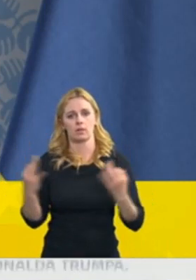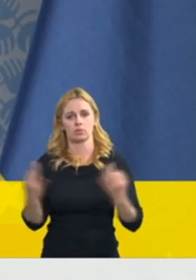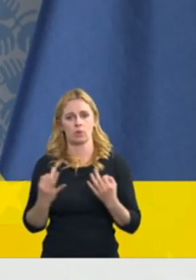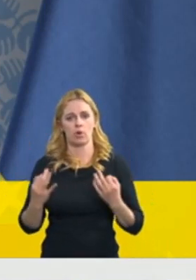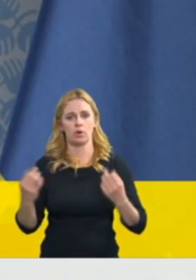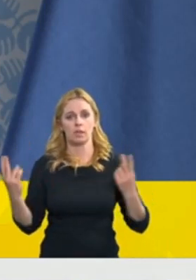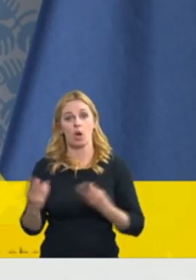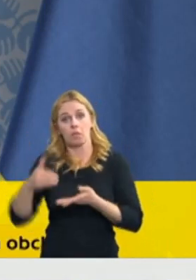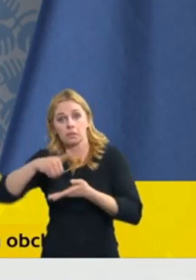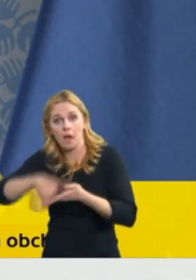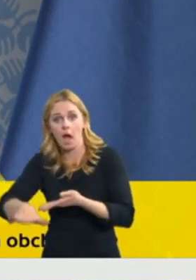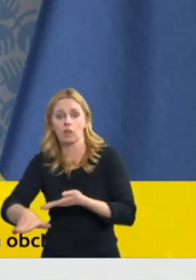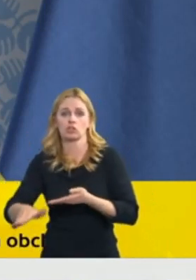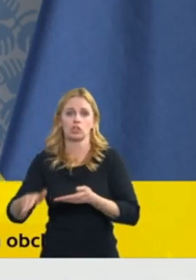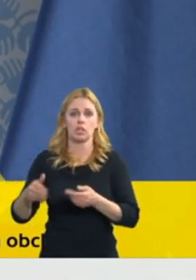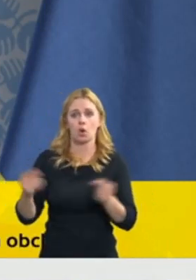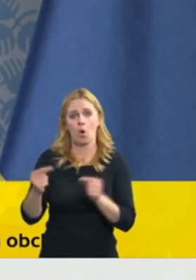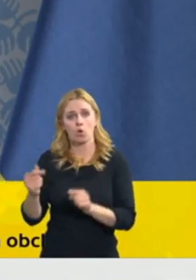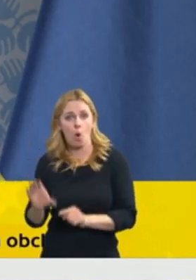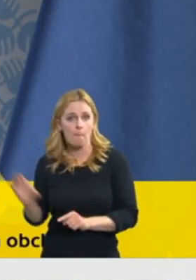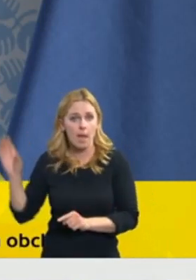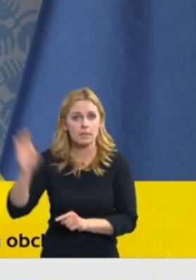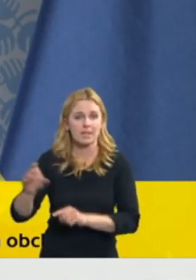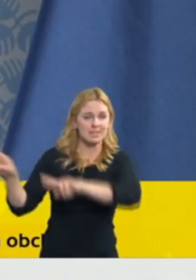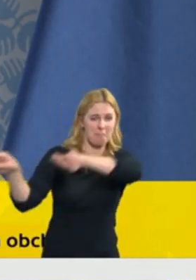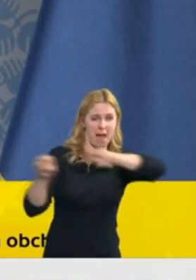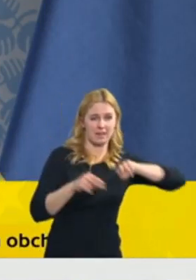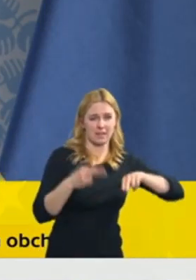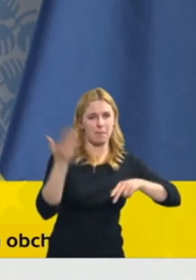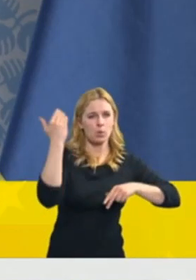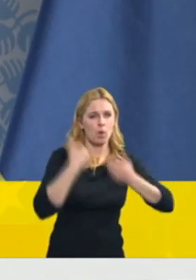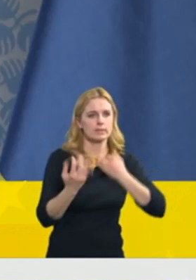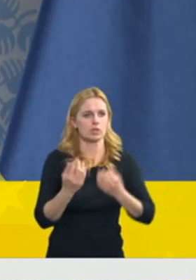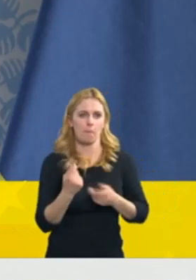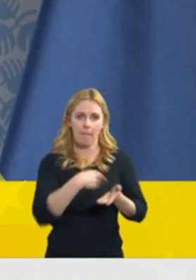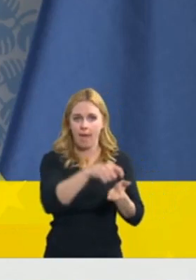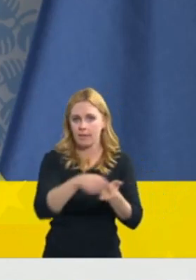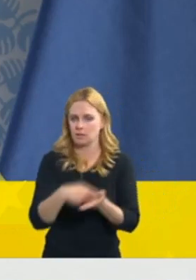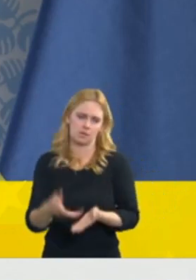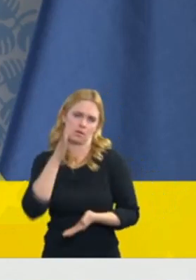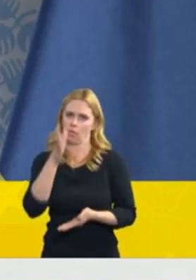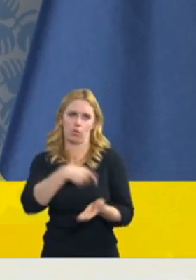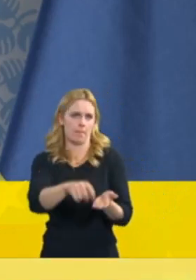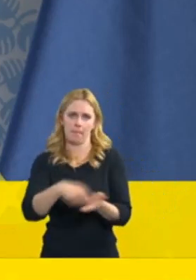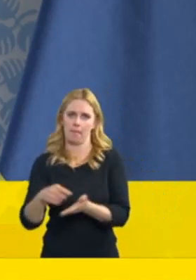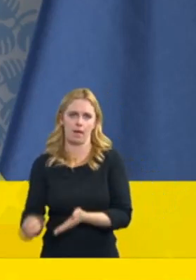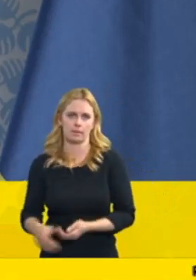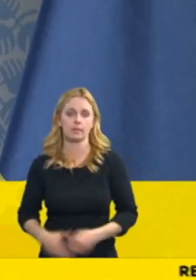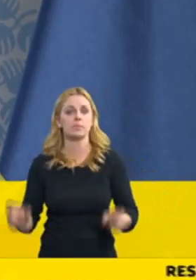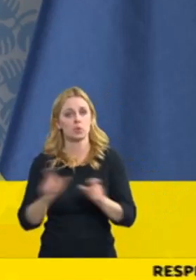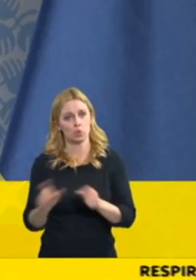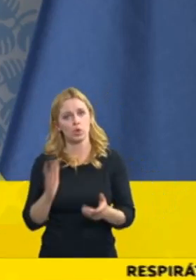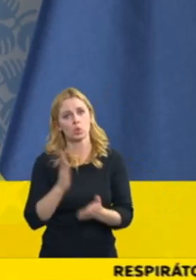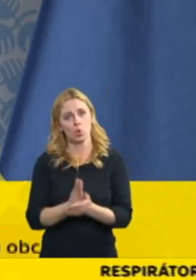dalších kompenzací spojených s minulostí. Ty navíc probíhají, co se týká obchodu, tak probíhají na několika úrovních a